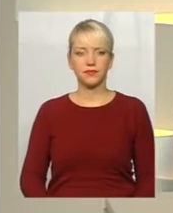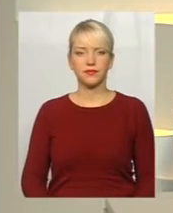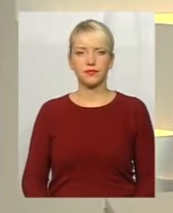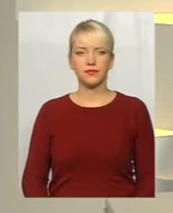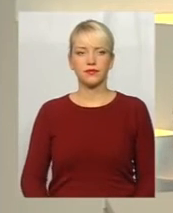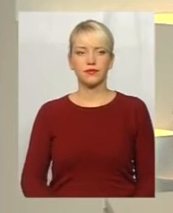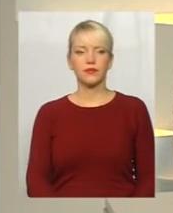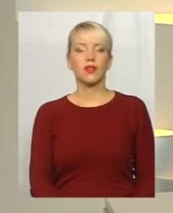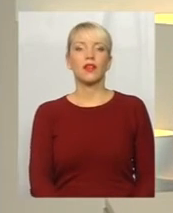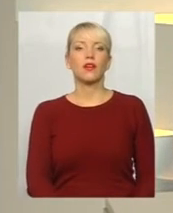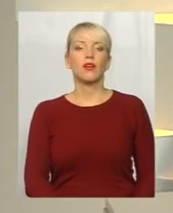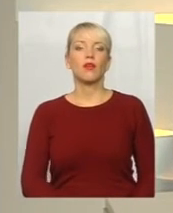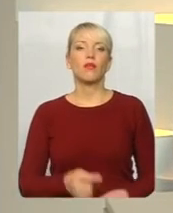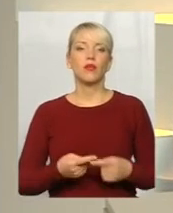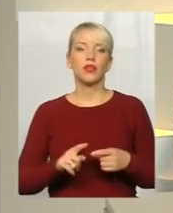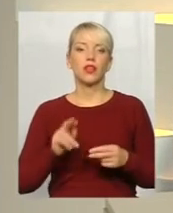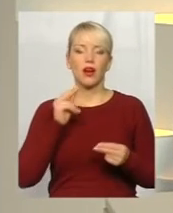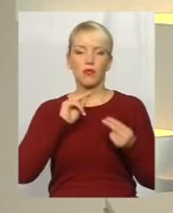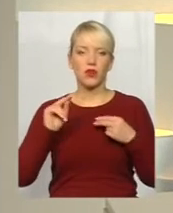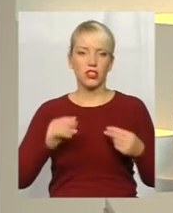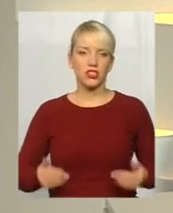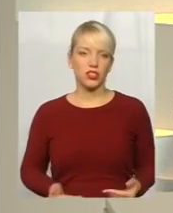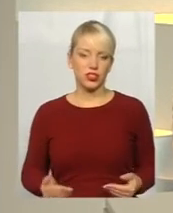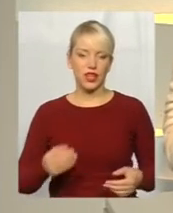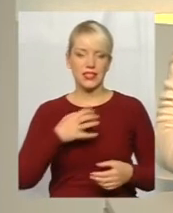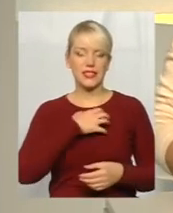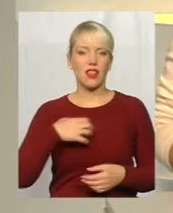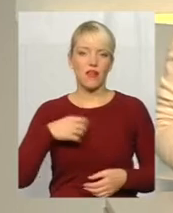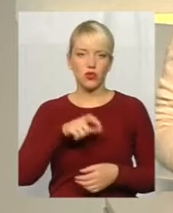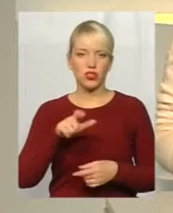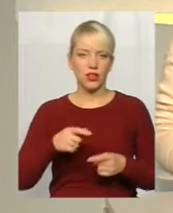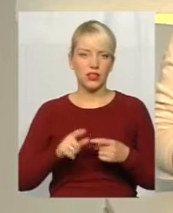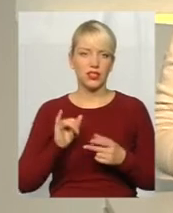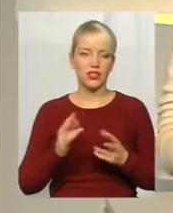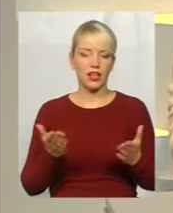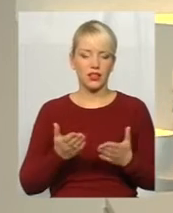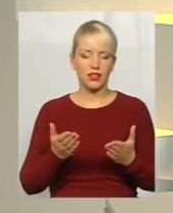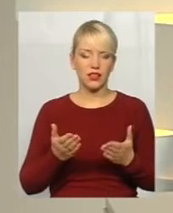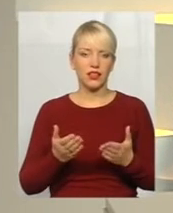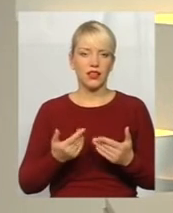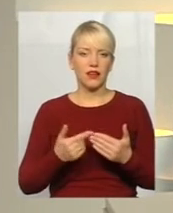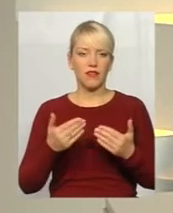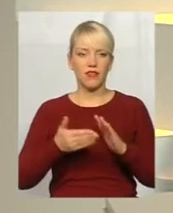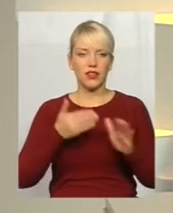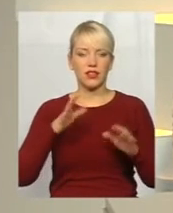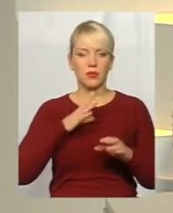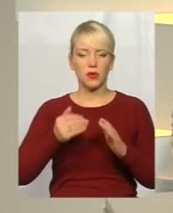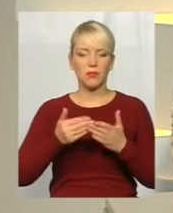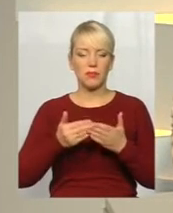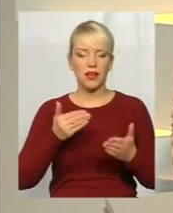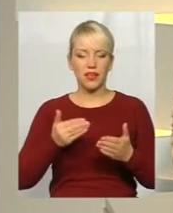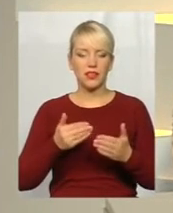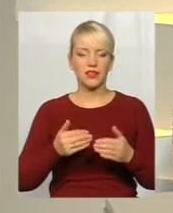Про те, як покращилось життя славучан. І про те, які виклики ставила перед очільником міста реформа місцевого